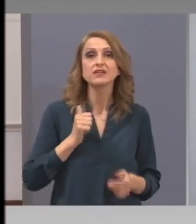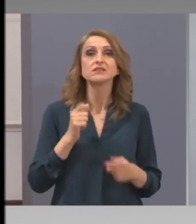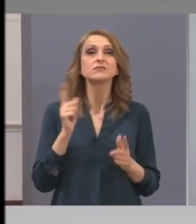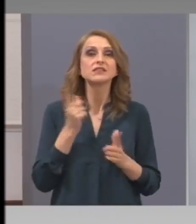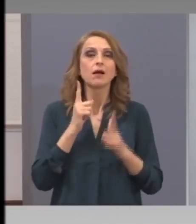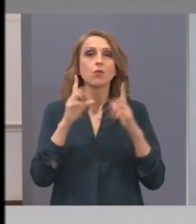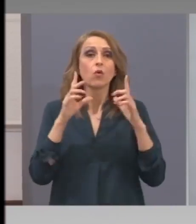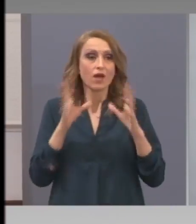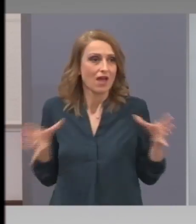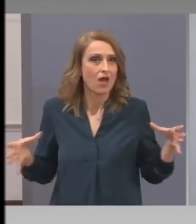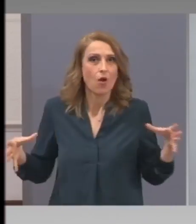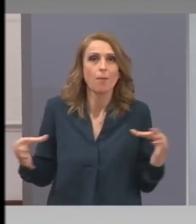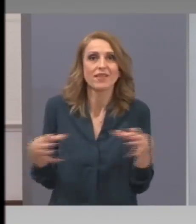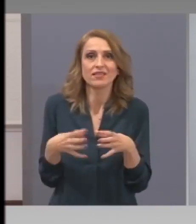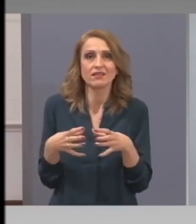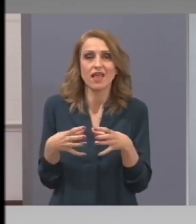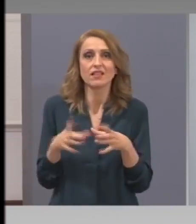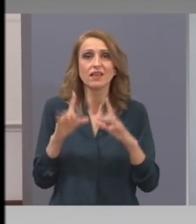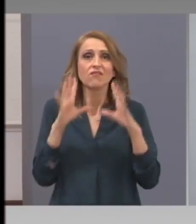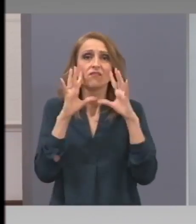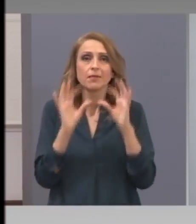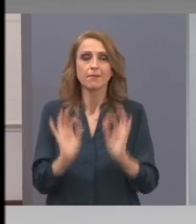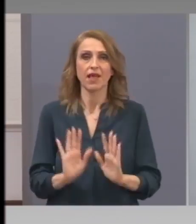внимание. И затова